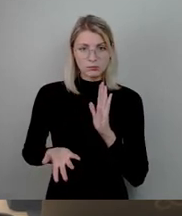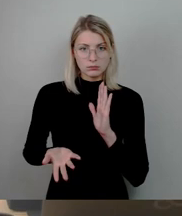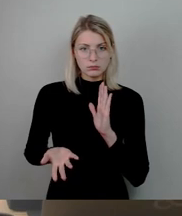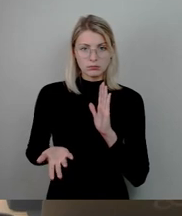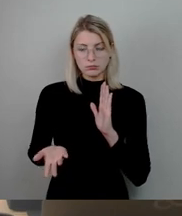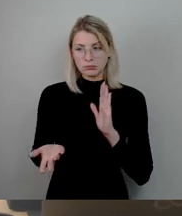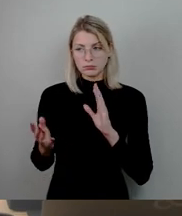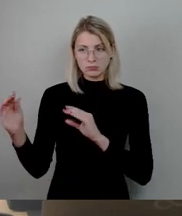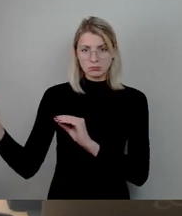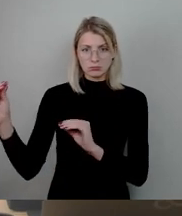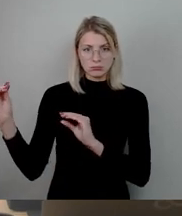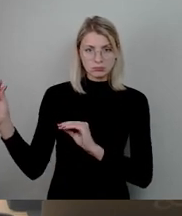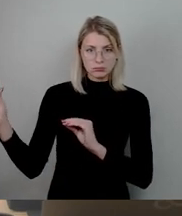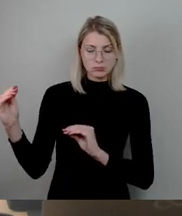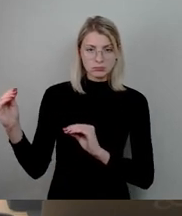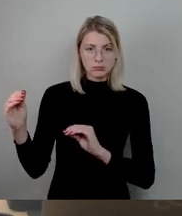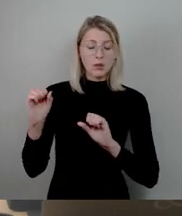Wenn wir wollen, können wir 1 bis 3.